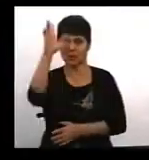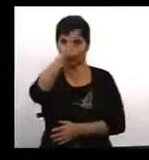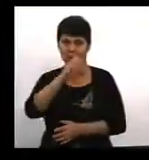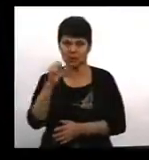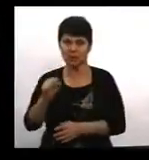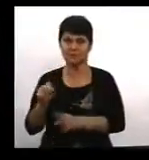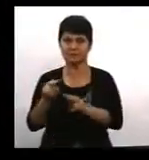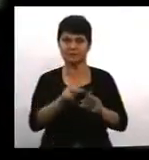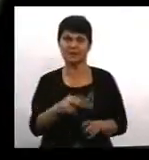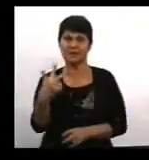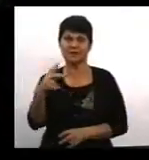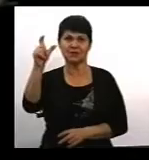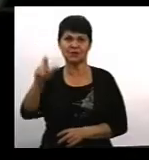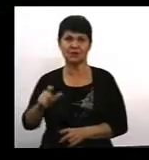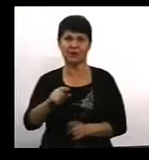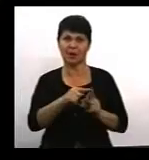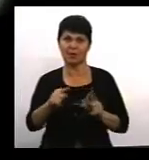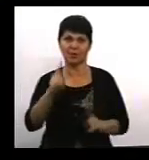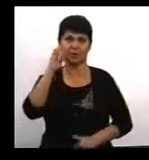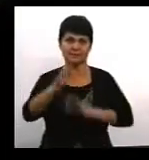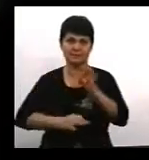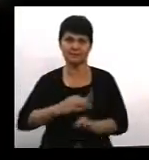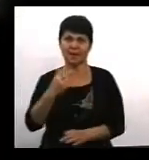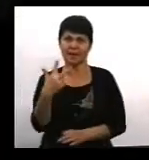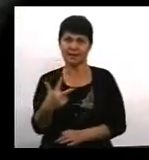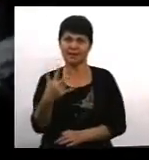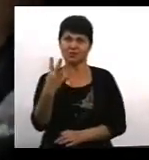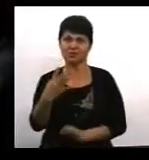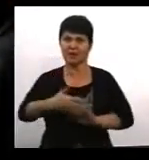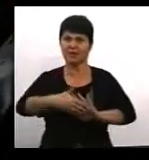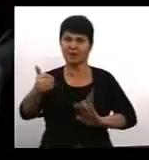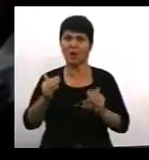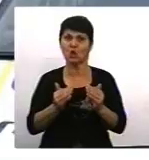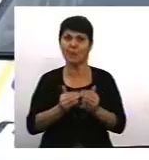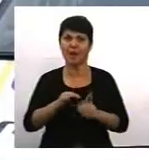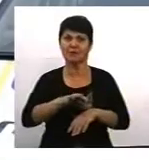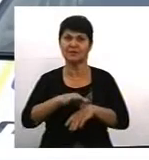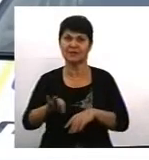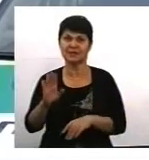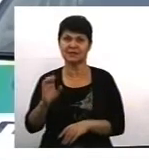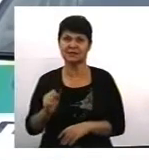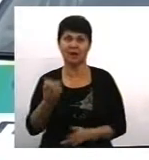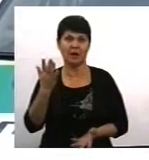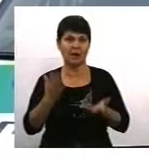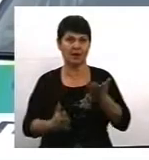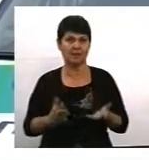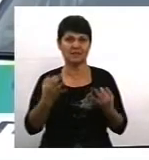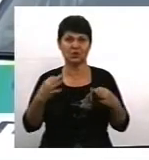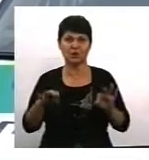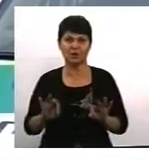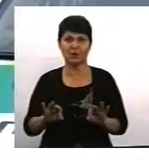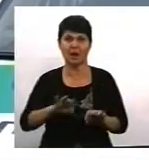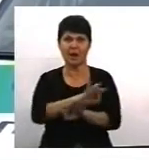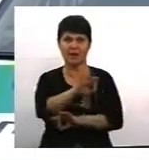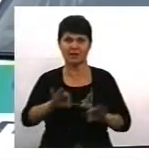трьох чоловік протягом доби в середньому приймає 3-4 виклики щодо домашнього насильства. Якщо дозволяє архітектура